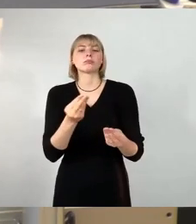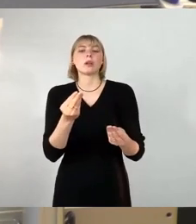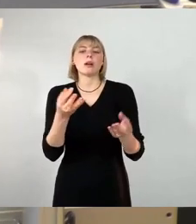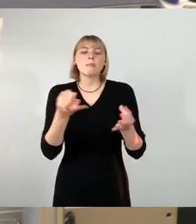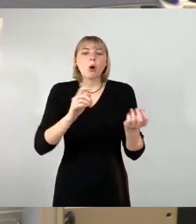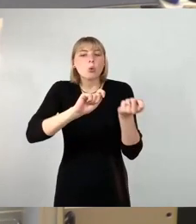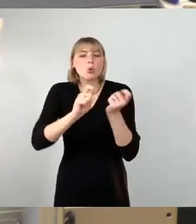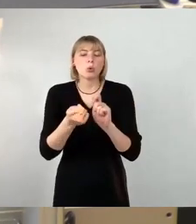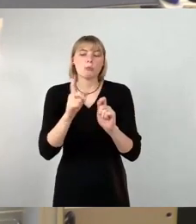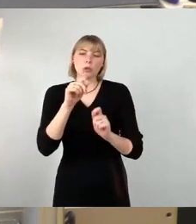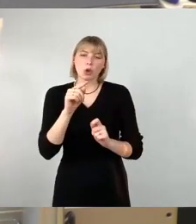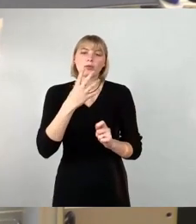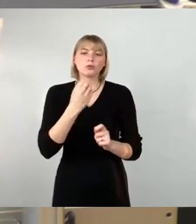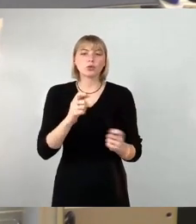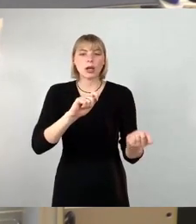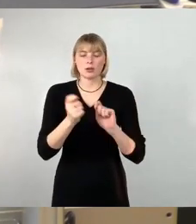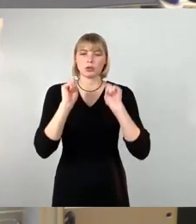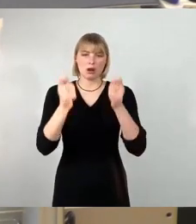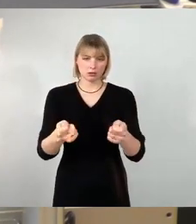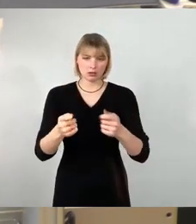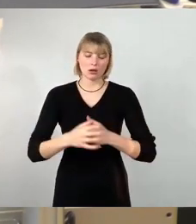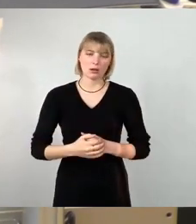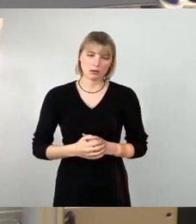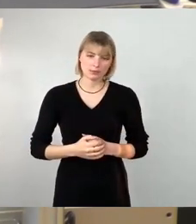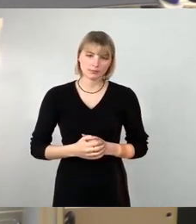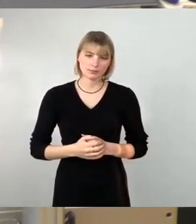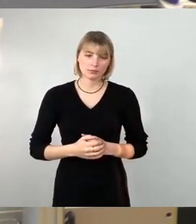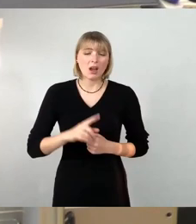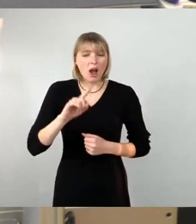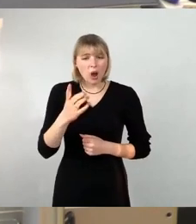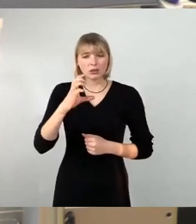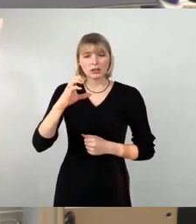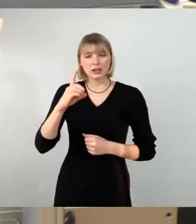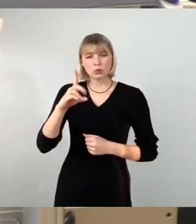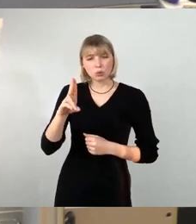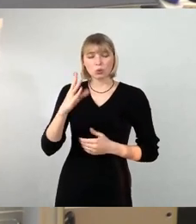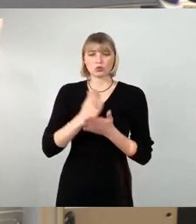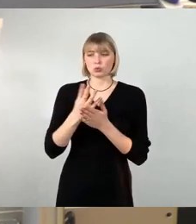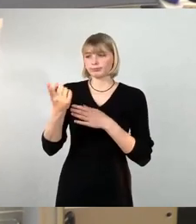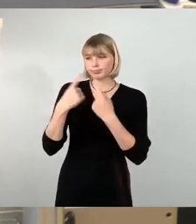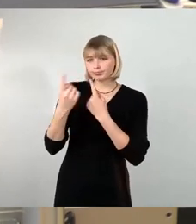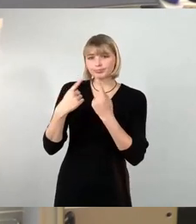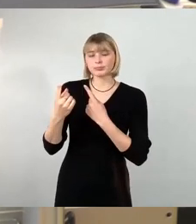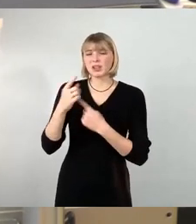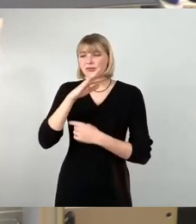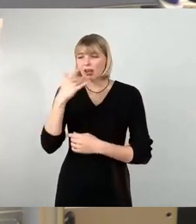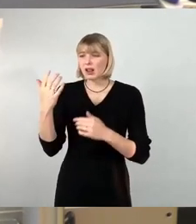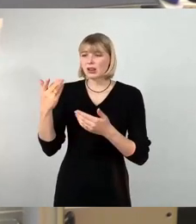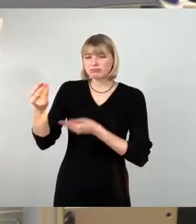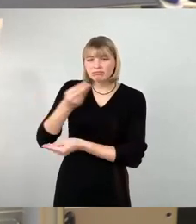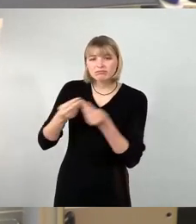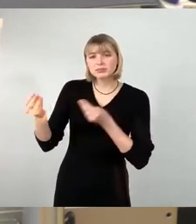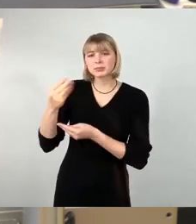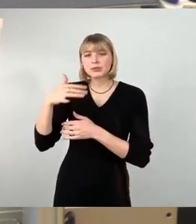Änderungsantrag gemacht. Und wir haben durchaus auch mit der CDU geredet. Es hat mehrere Gespräche mit der CDU gegeben.